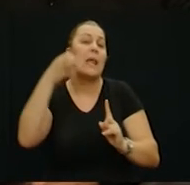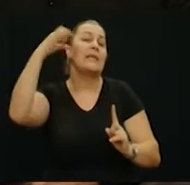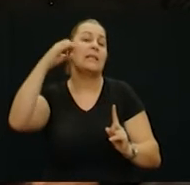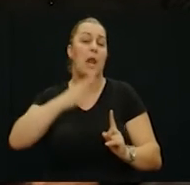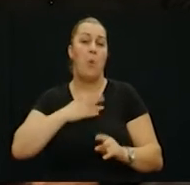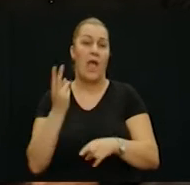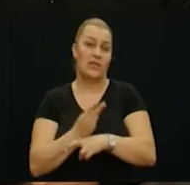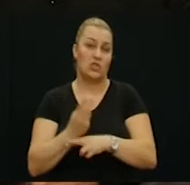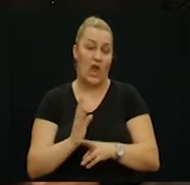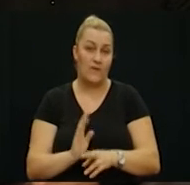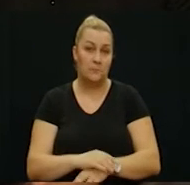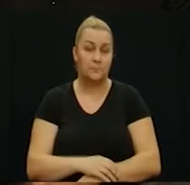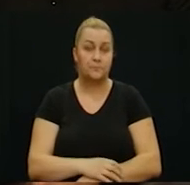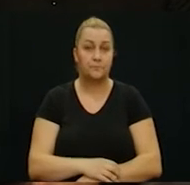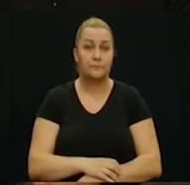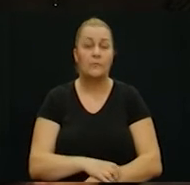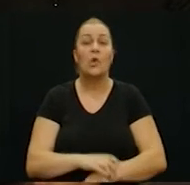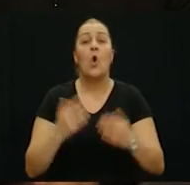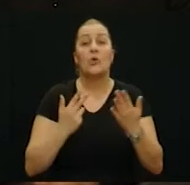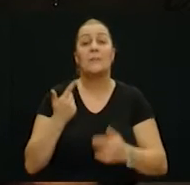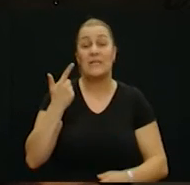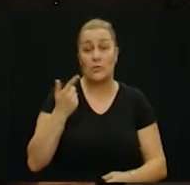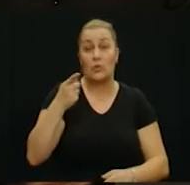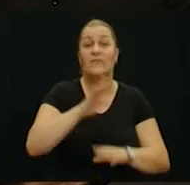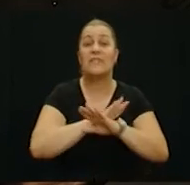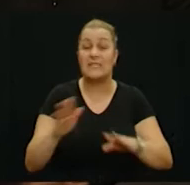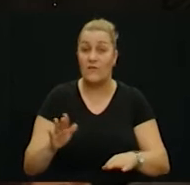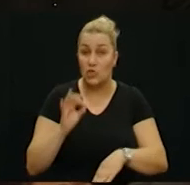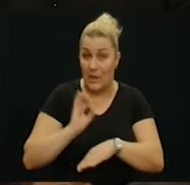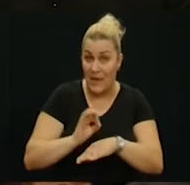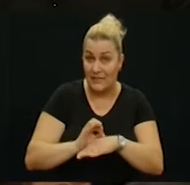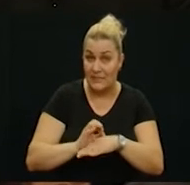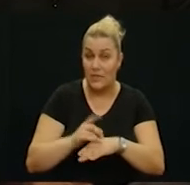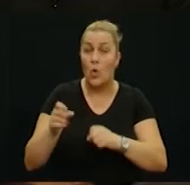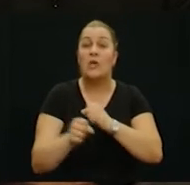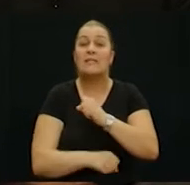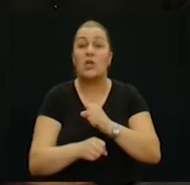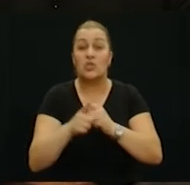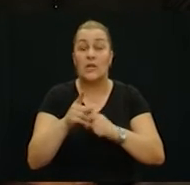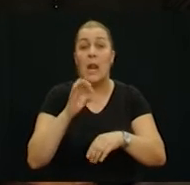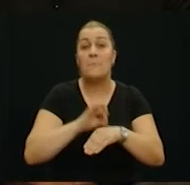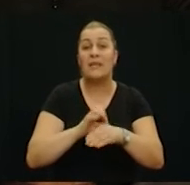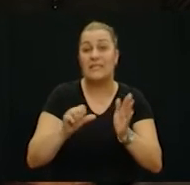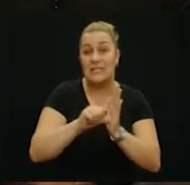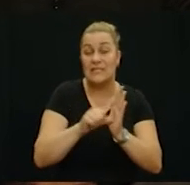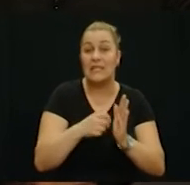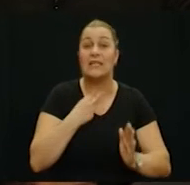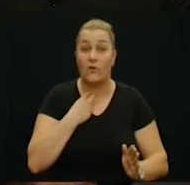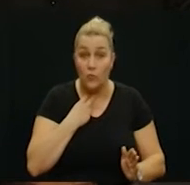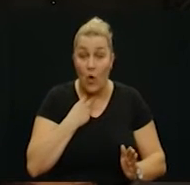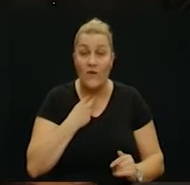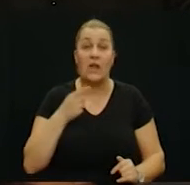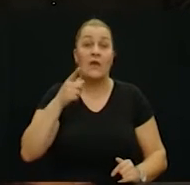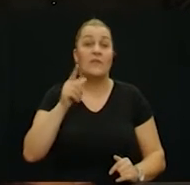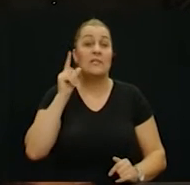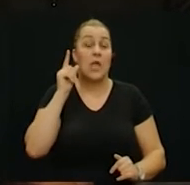mine ostala samo jedna država i moja država. Tako je, 82. se završili medicinu, stažirali ste na medicinskom, u medicinskom centru u Vukovaru.